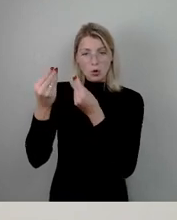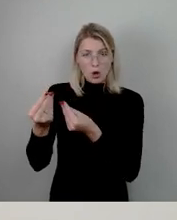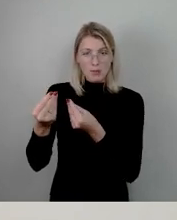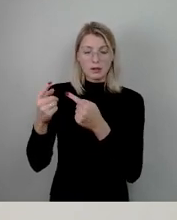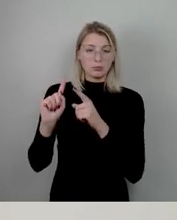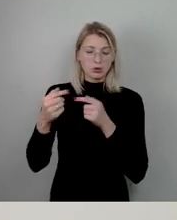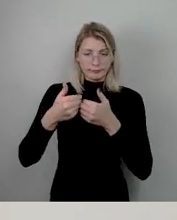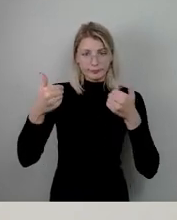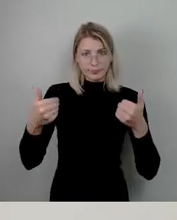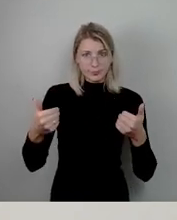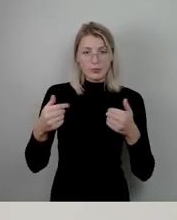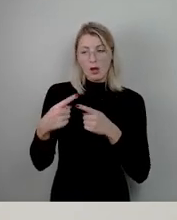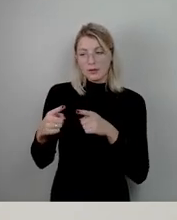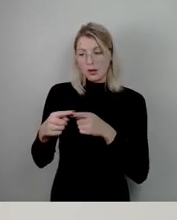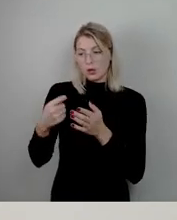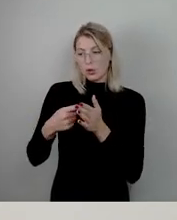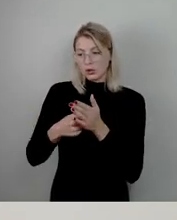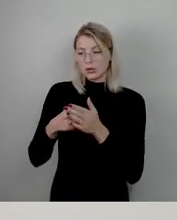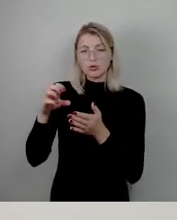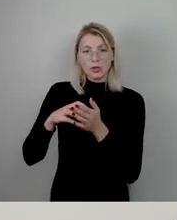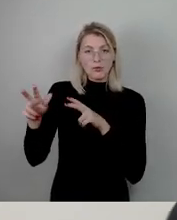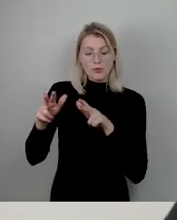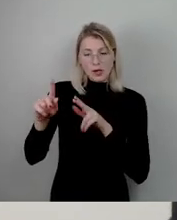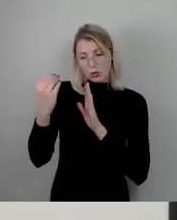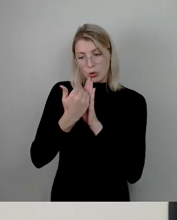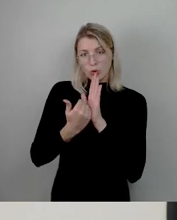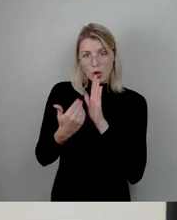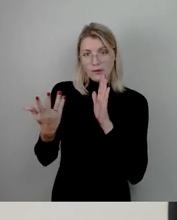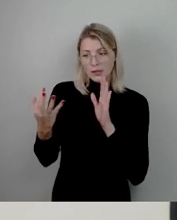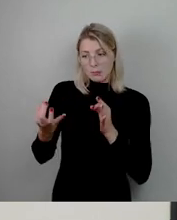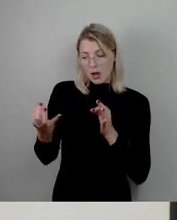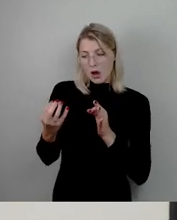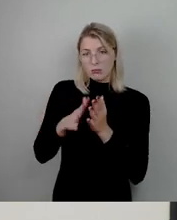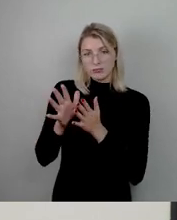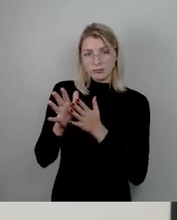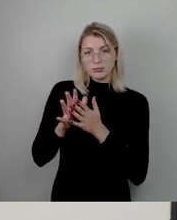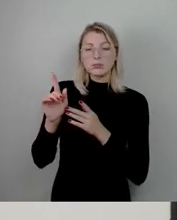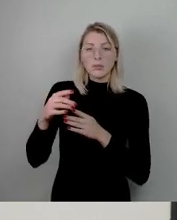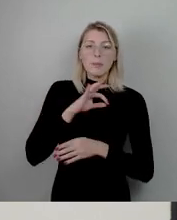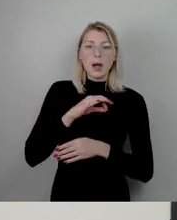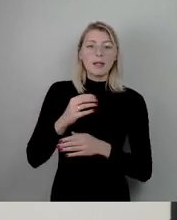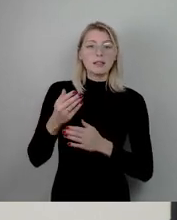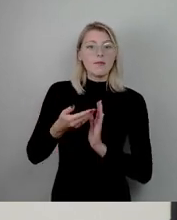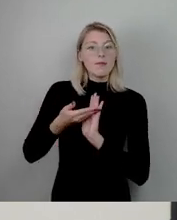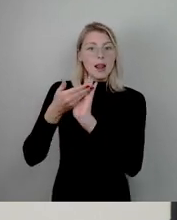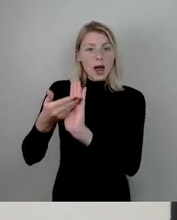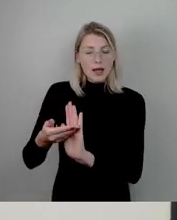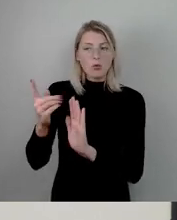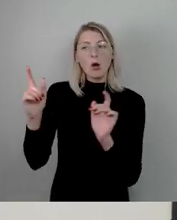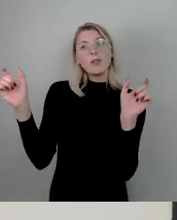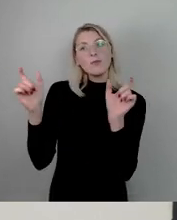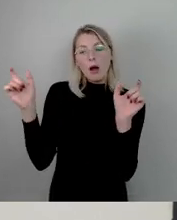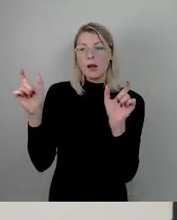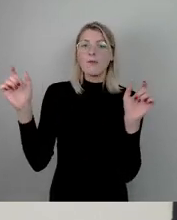Bereichen der Stadtverwaltung beispielsweise im Protokoll aufgewendet werden, um der Preisverleihung selber auch einen feierlichen Rahmen zu geben,